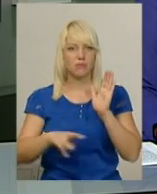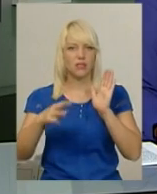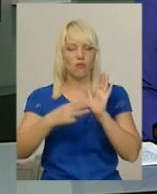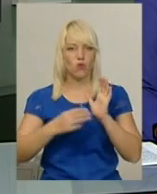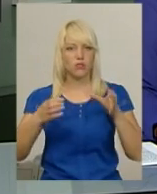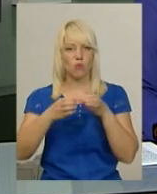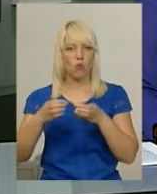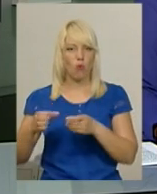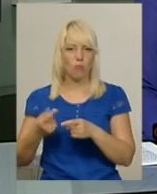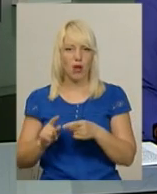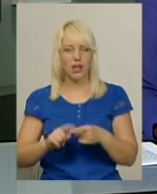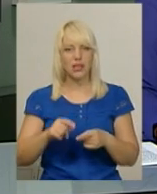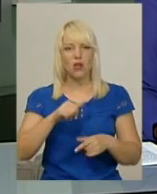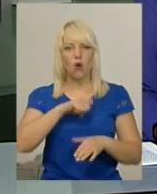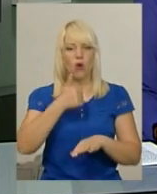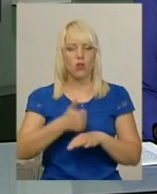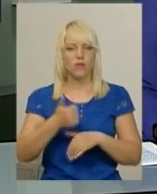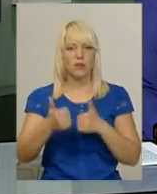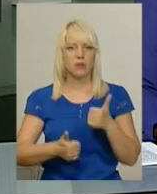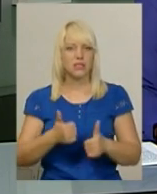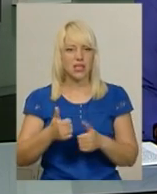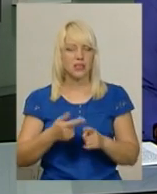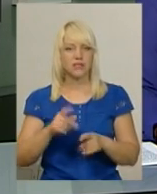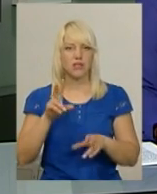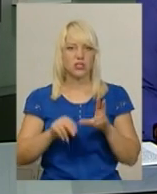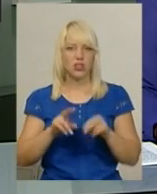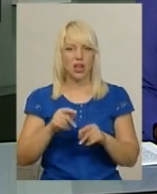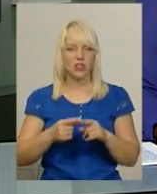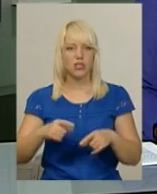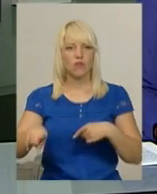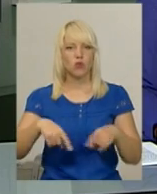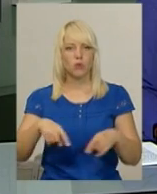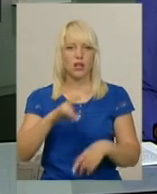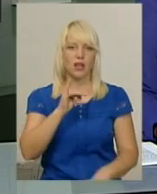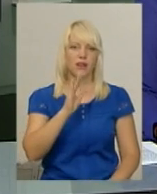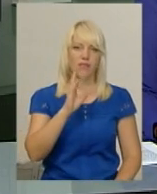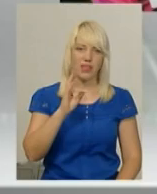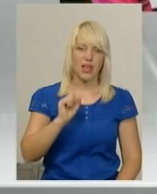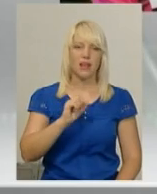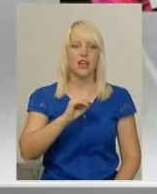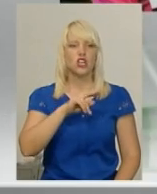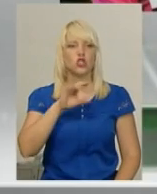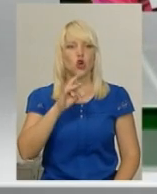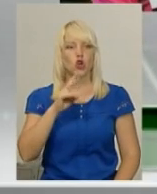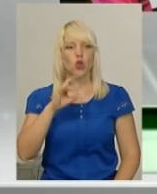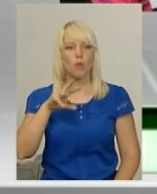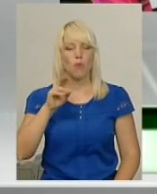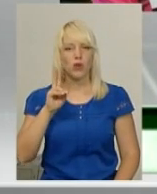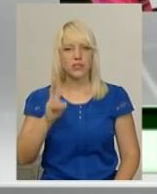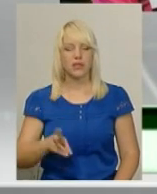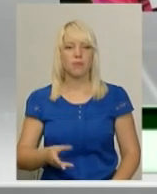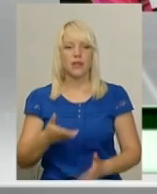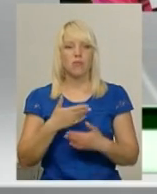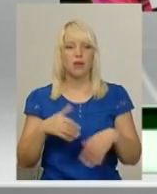Головними суперниками для своїх вихованців Юзефа Слівінська вважає волейболістів з Рівного та Чорноморська. Ми провели в себе